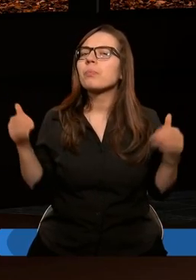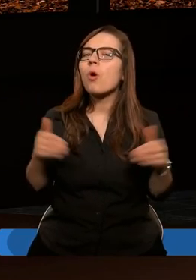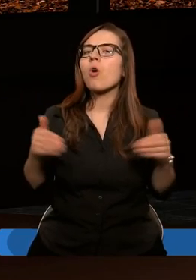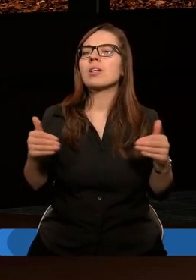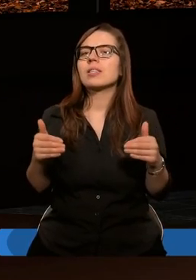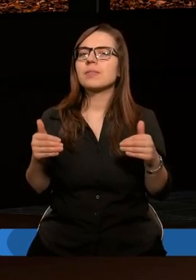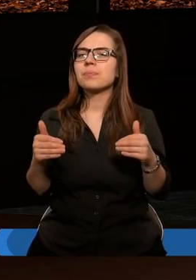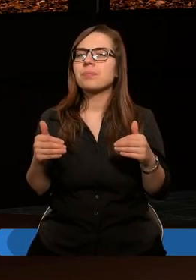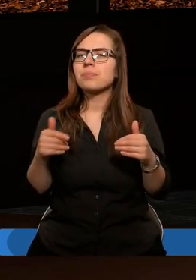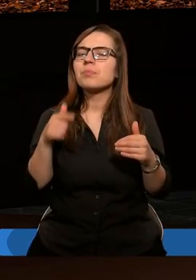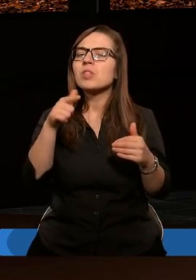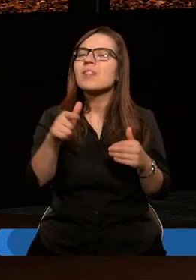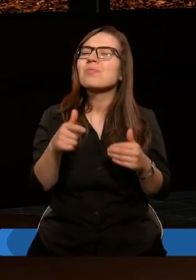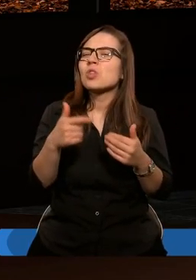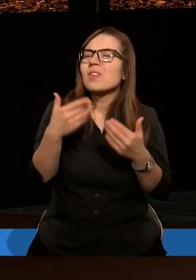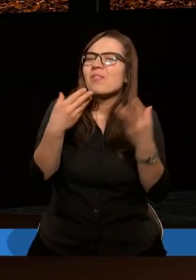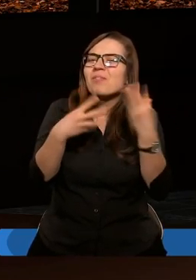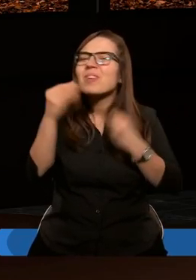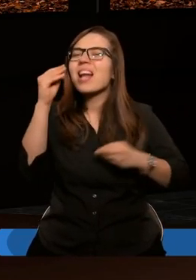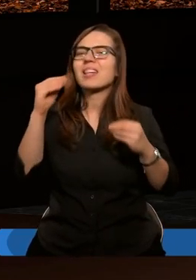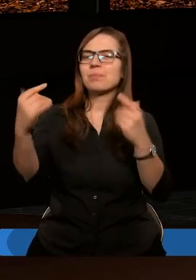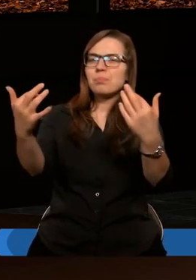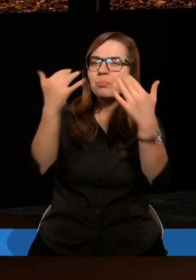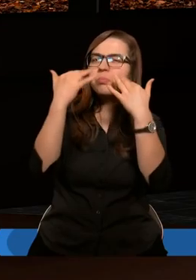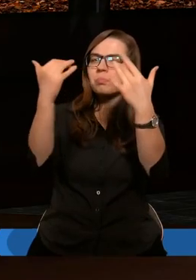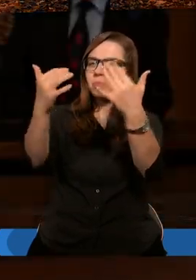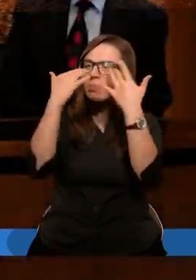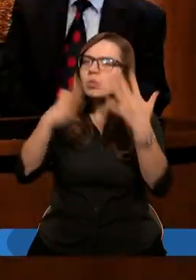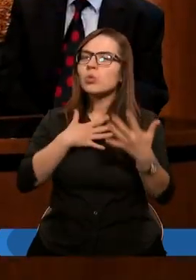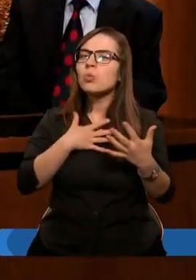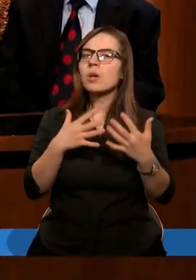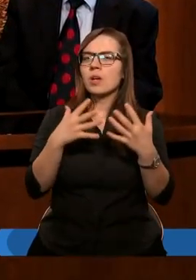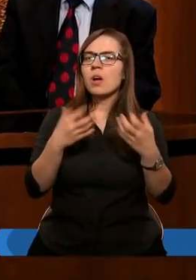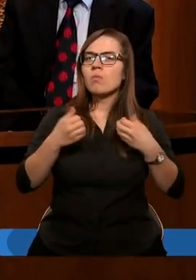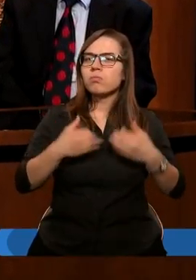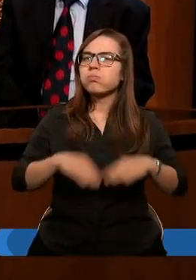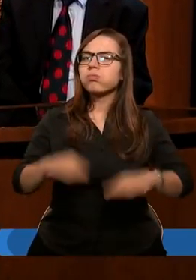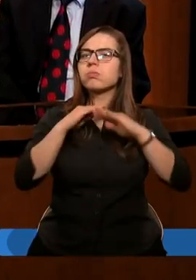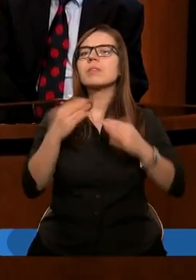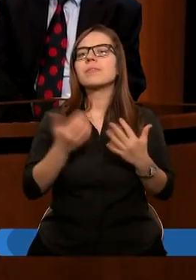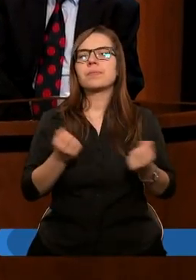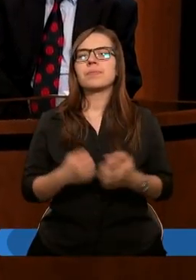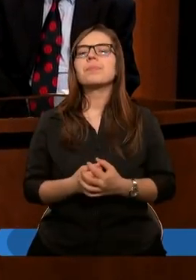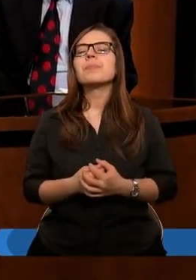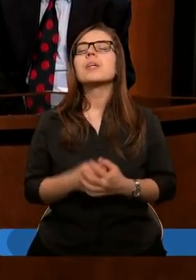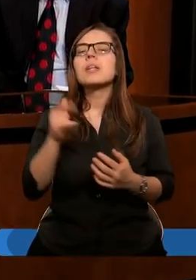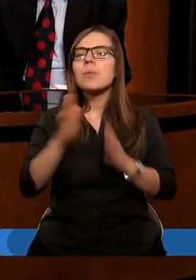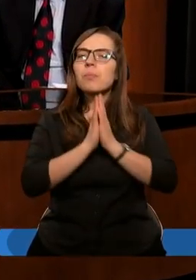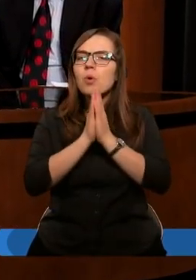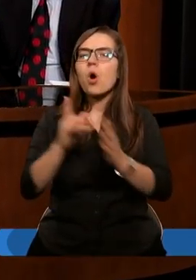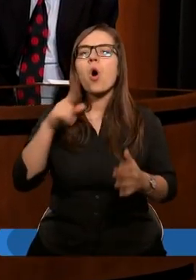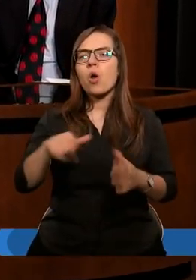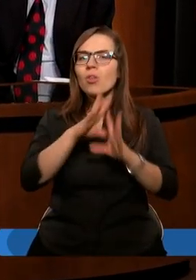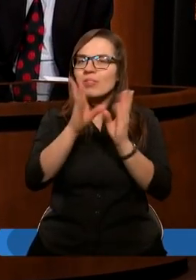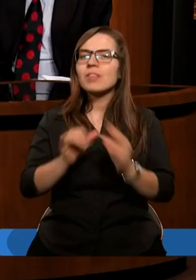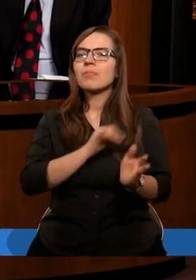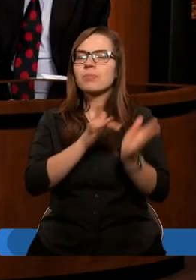mogli z tej lekcji jak najwięcej wyciągnąć dla nas. A prosimy Cię o to, przez naszego